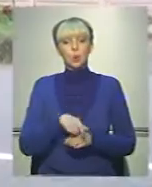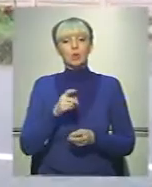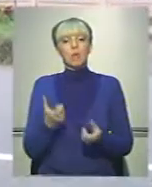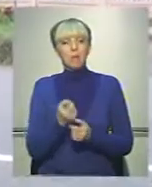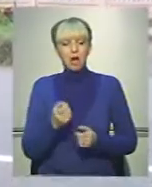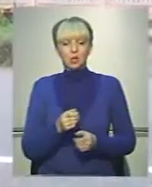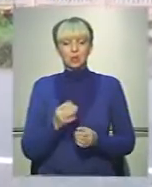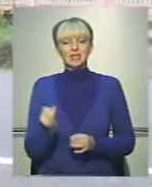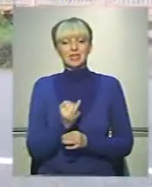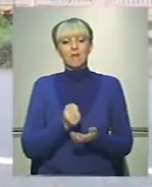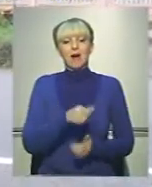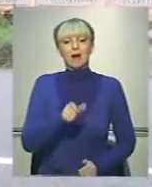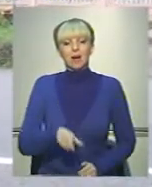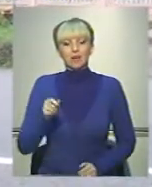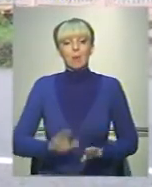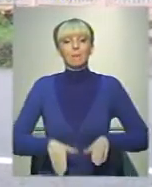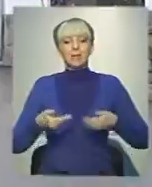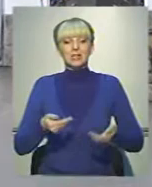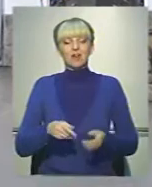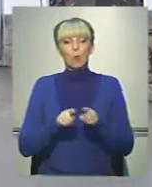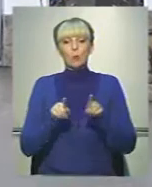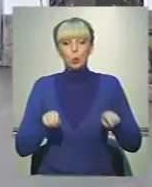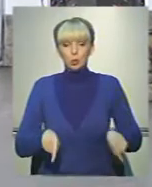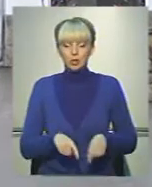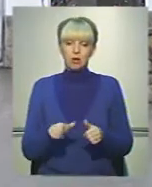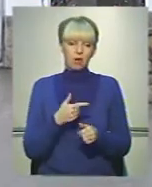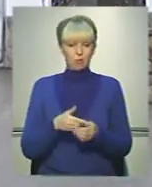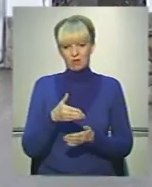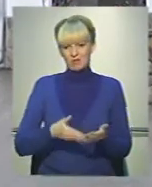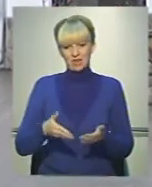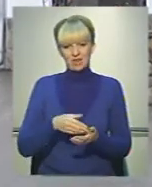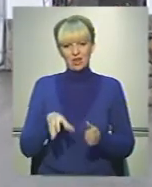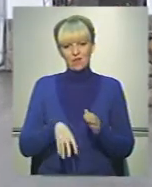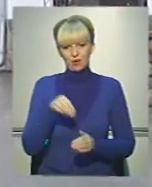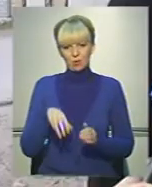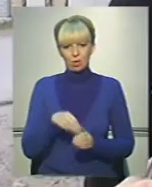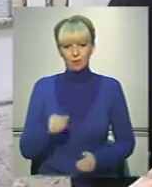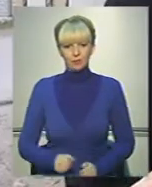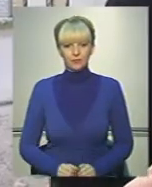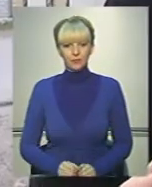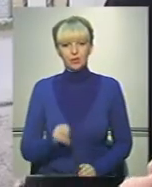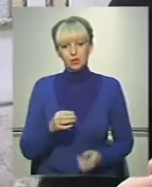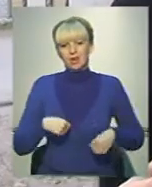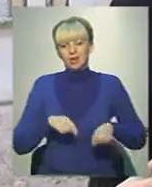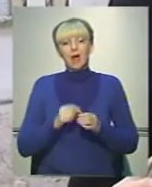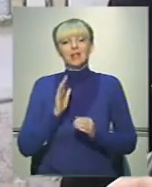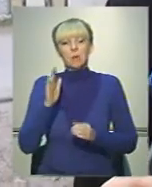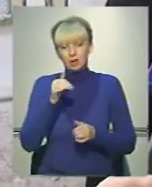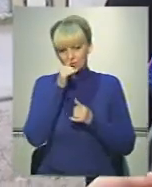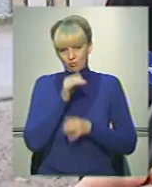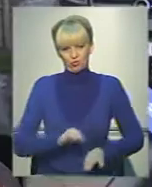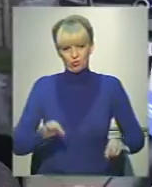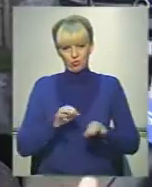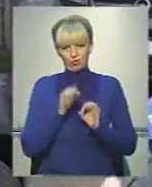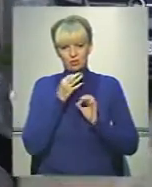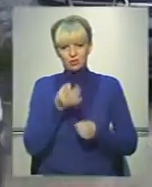мало цікавляться кандидатурами, представленими в бюлетеніх, або ж взагалі виборами. Ще я так напередно чого не можу сказати, бо я не